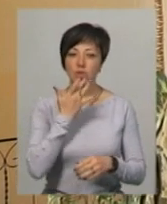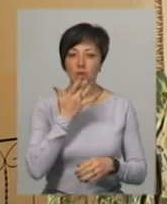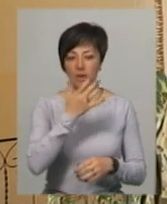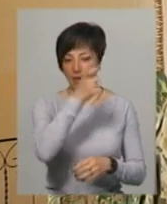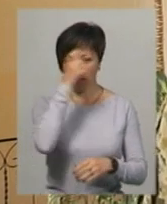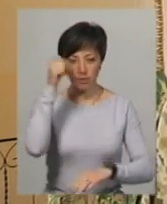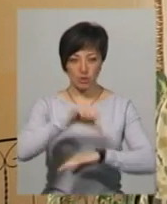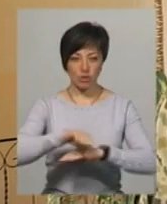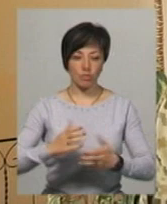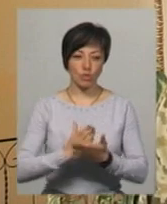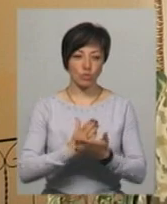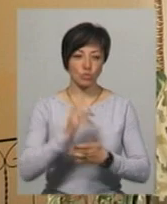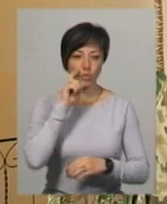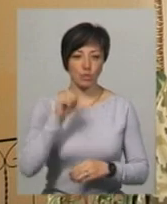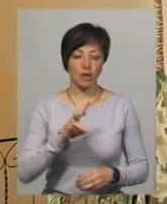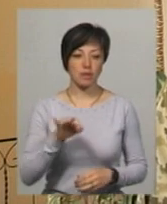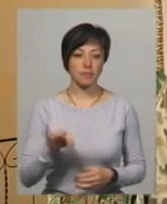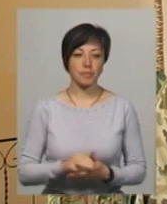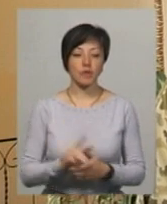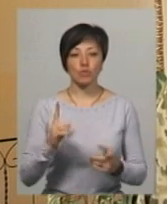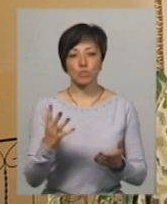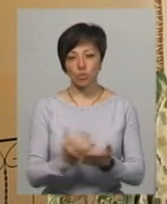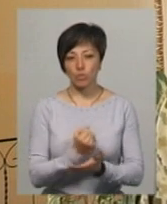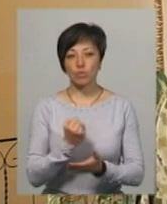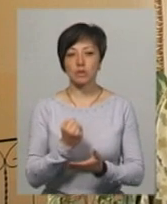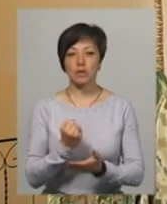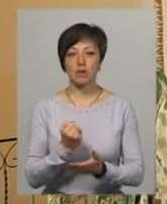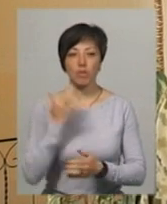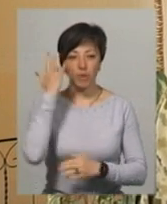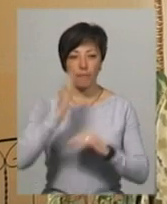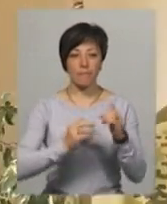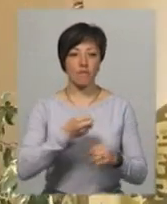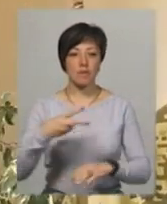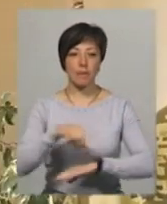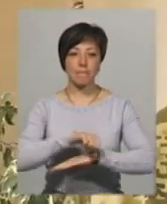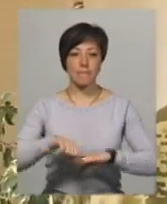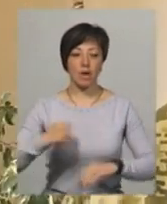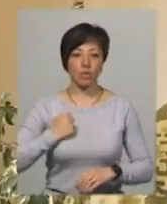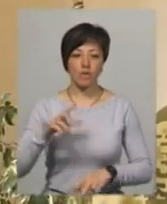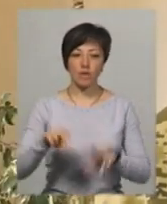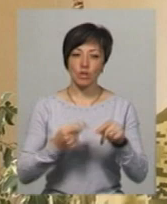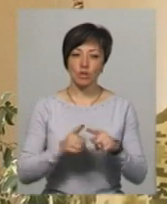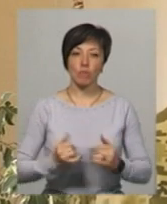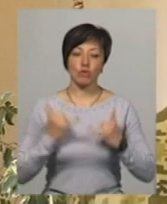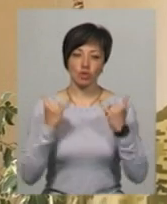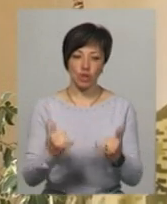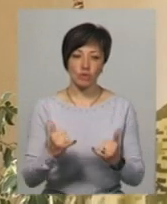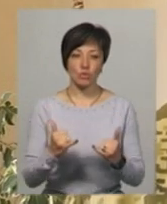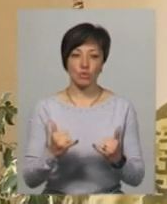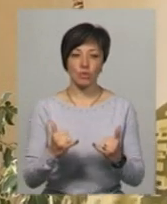Державної прикордонної служби України, щоб здобути мрійну професію прикордонника. Вважаю, що це почесно,